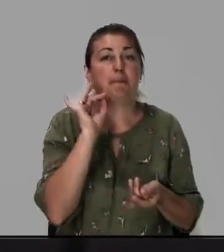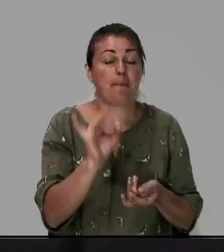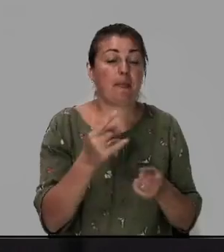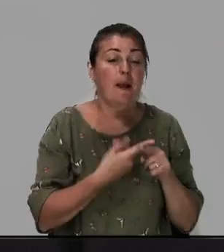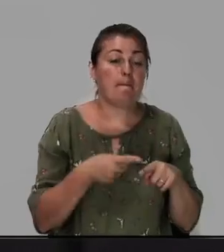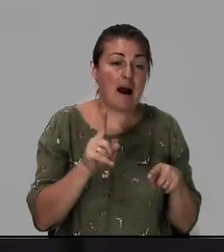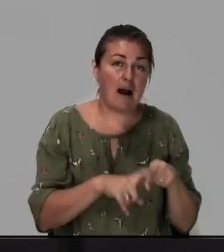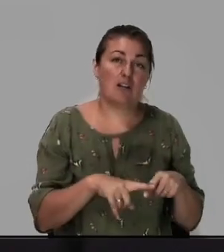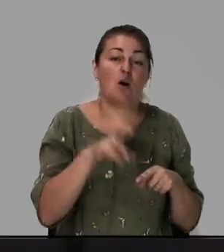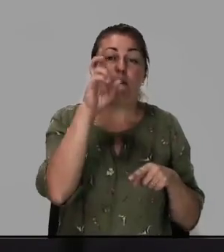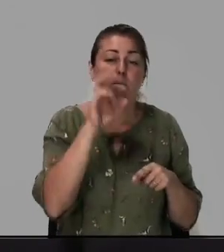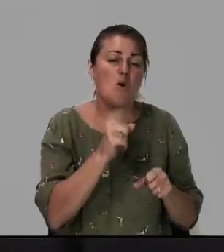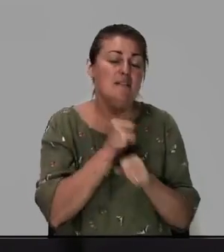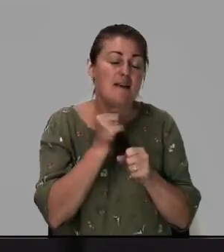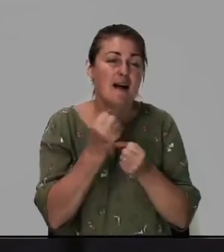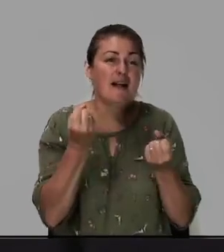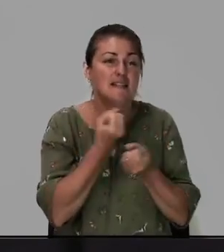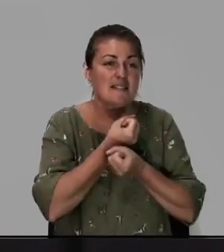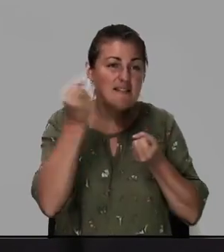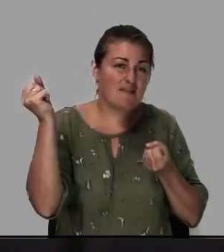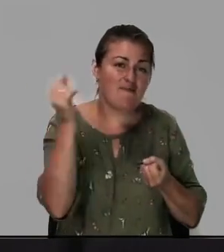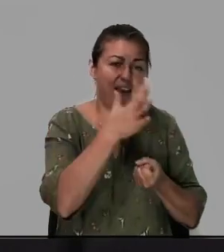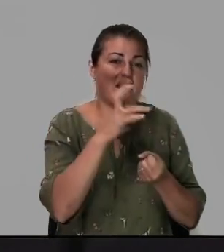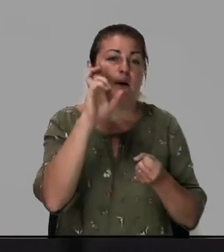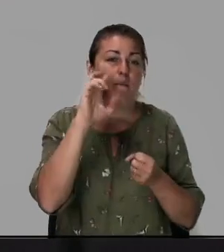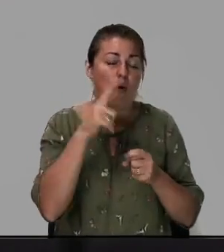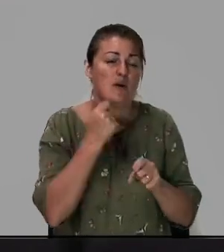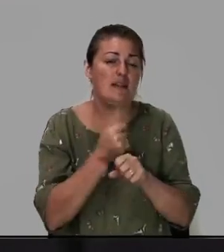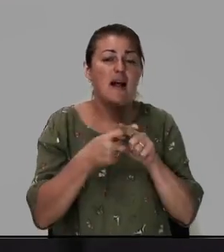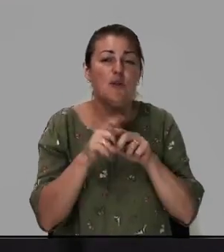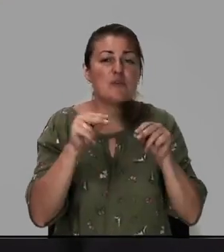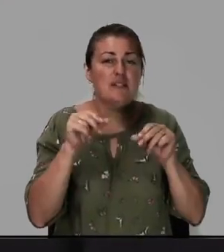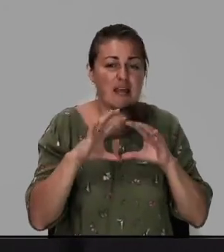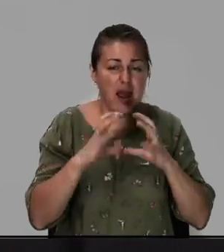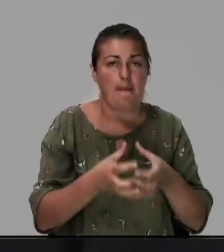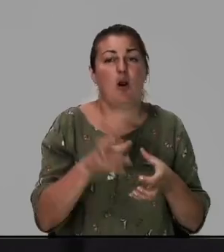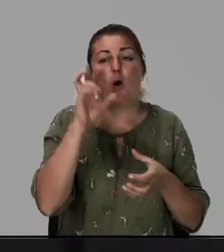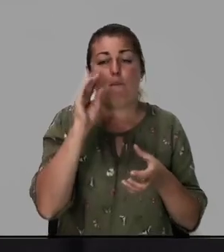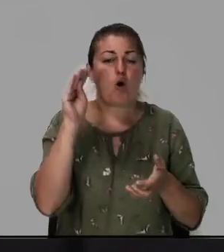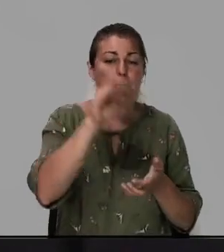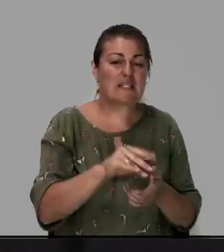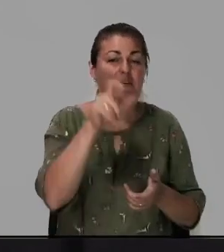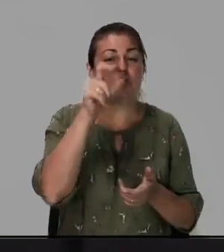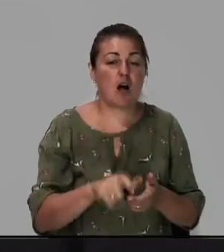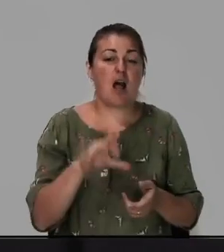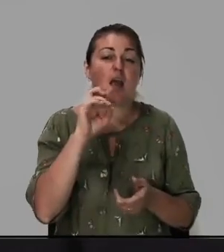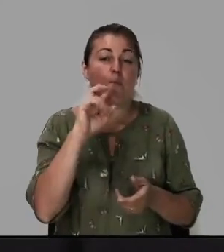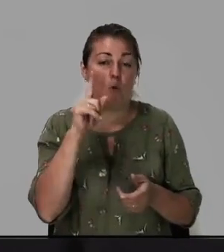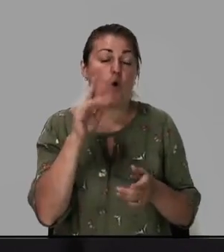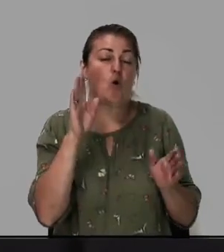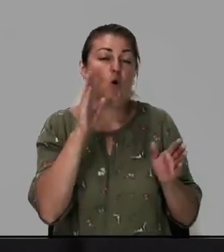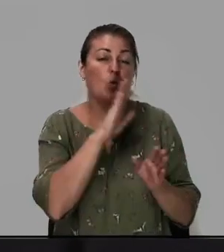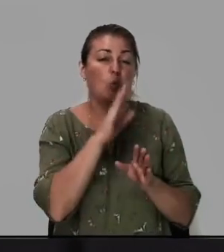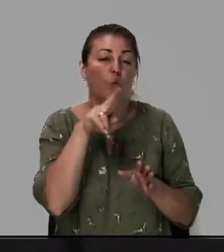Бог сделал свет, Бог сделал эту землю, Бог поставил человека, и Бог дунул дух, и